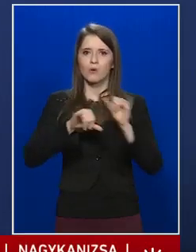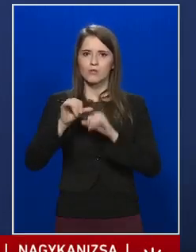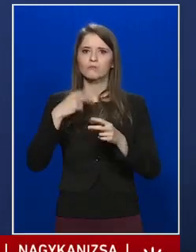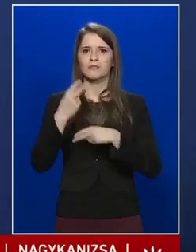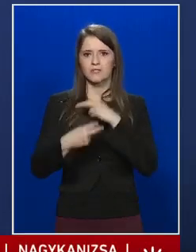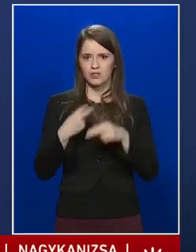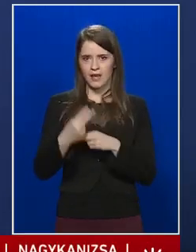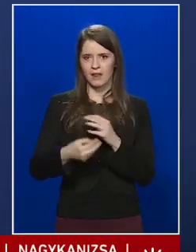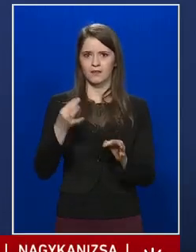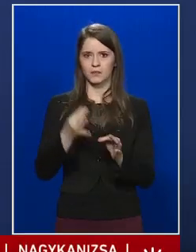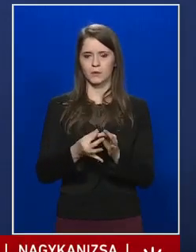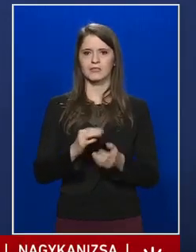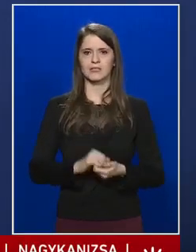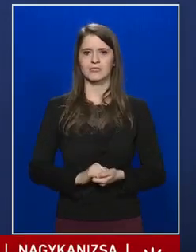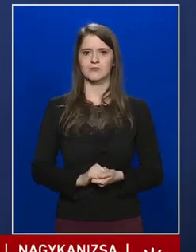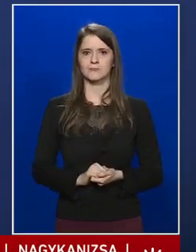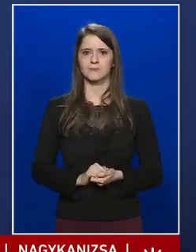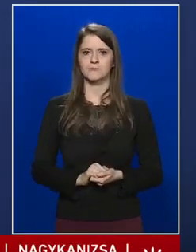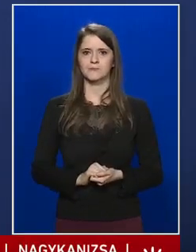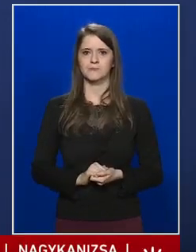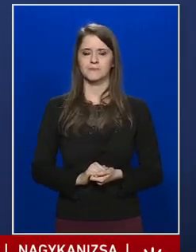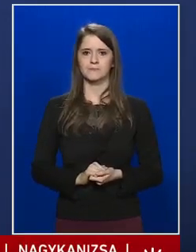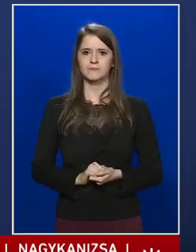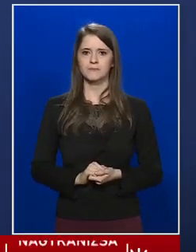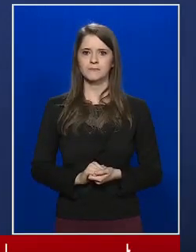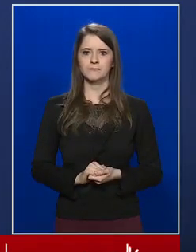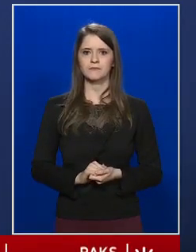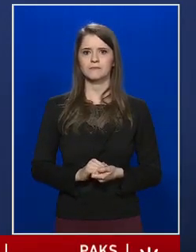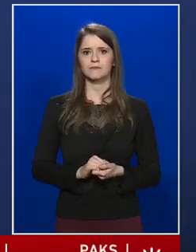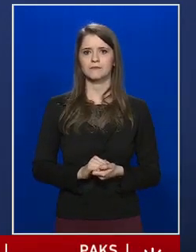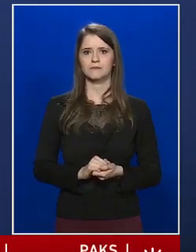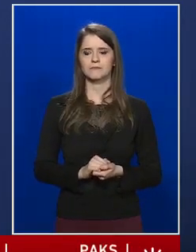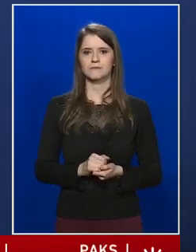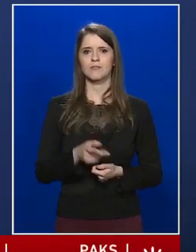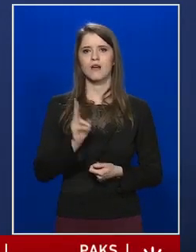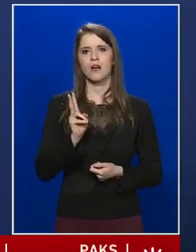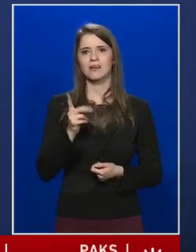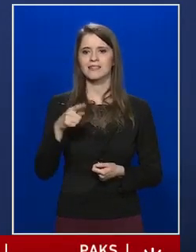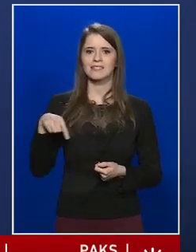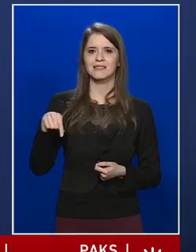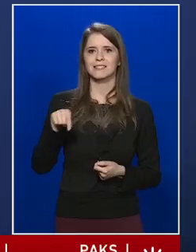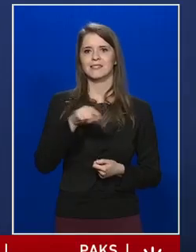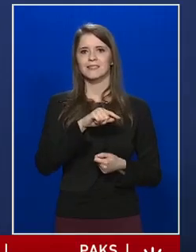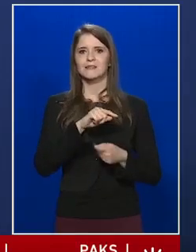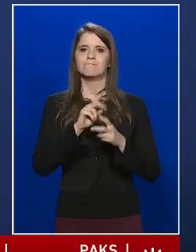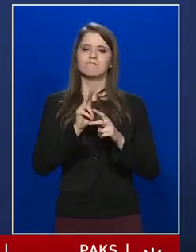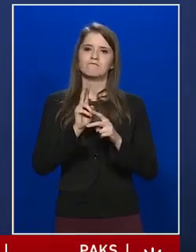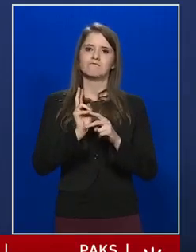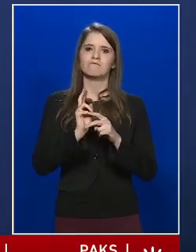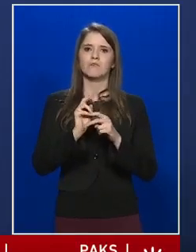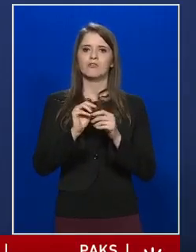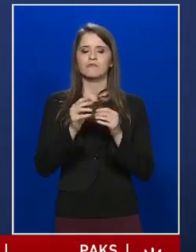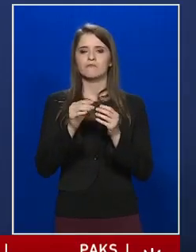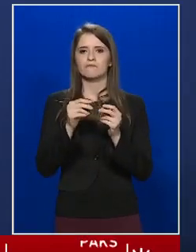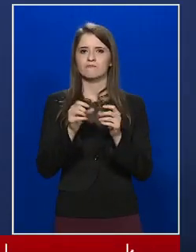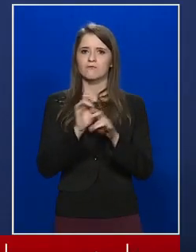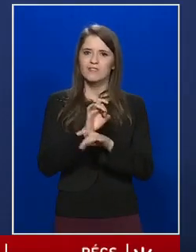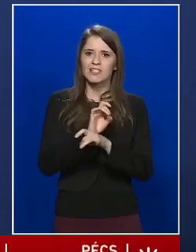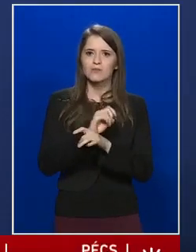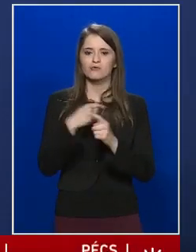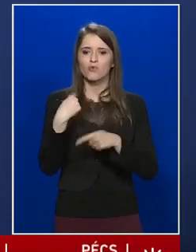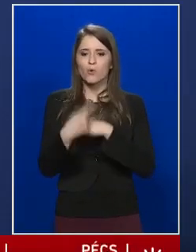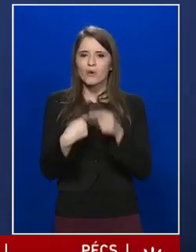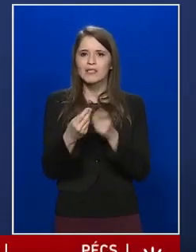vizsgálatot tartunk nyilván, akik a vírus örökítőanyagán alapuló